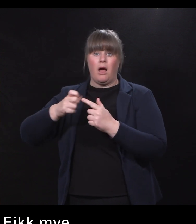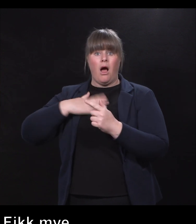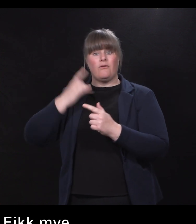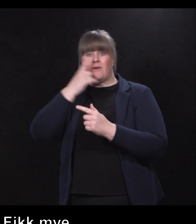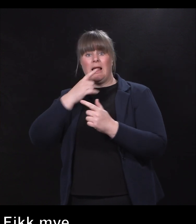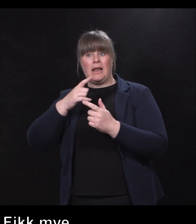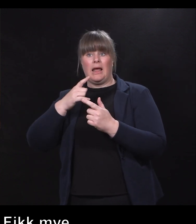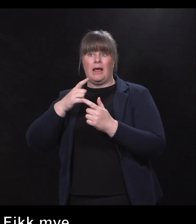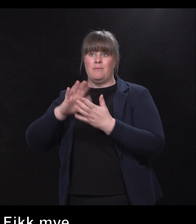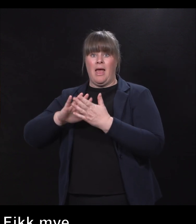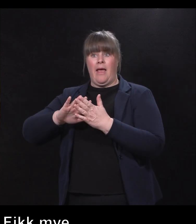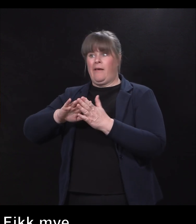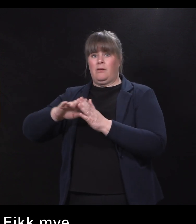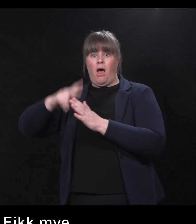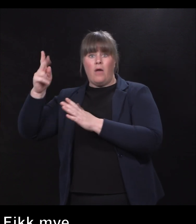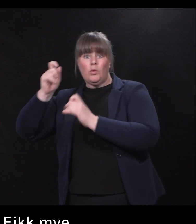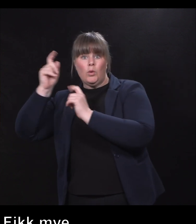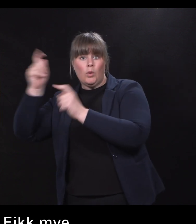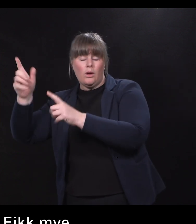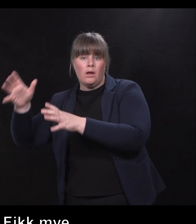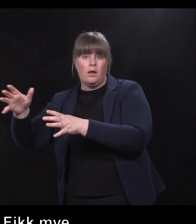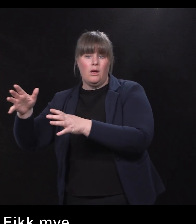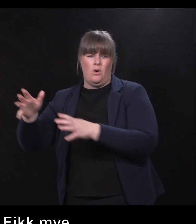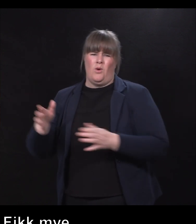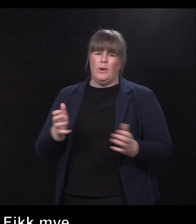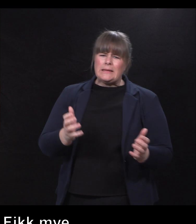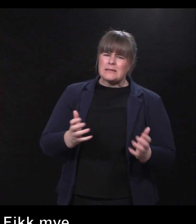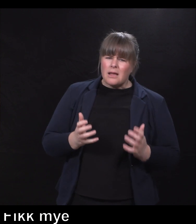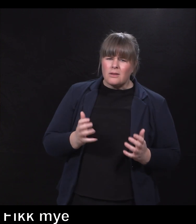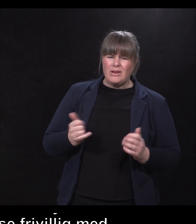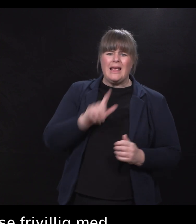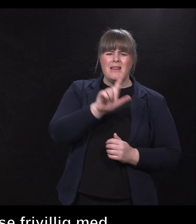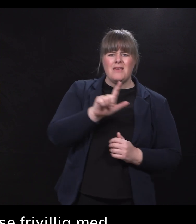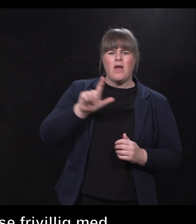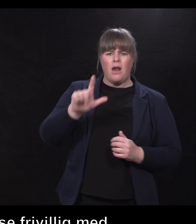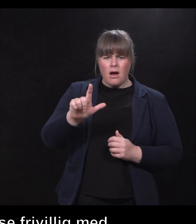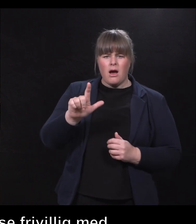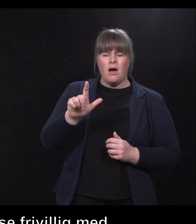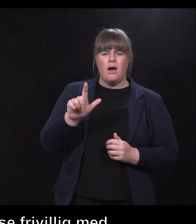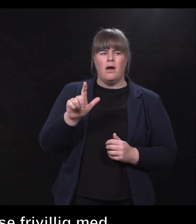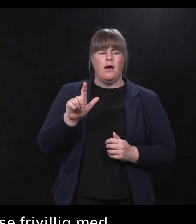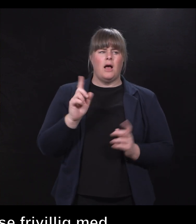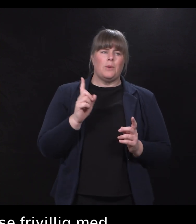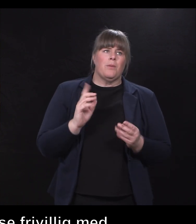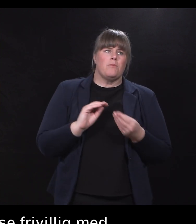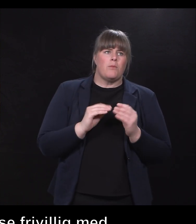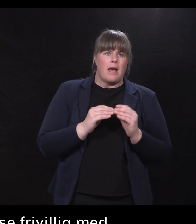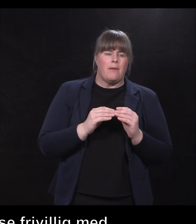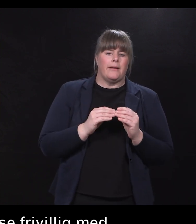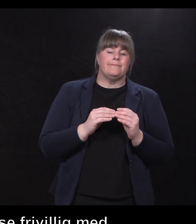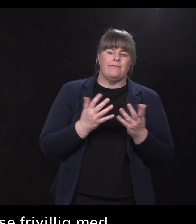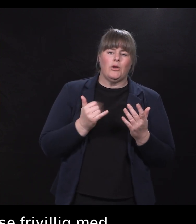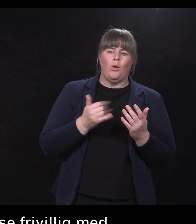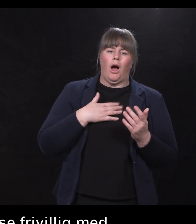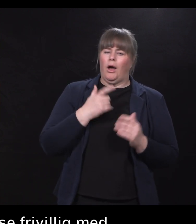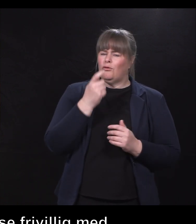ståsted i andre kultur. Og det er ganske interessant fordi at Livflaga har jo... Problemet her er at vi har alt for lite tid til å gå inn